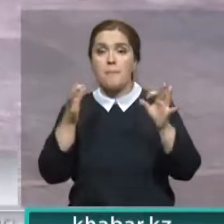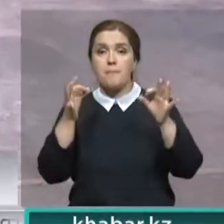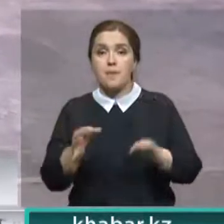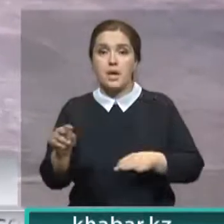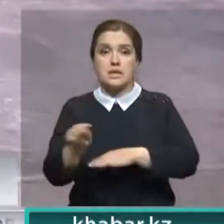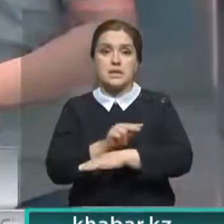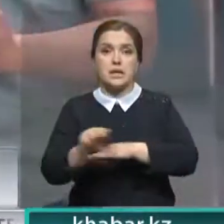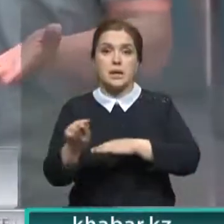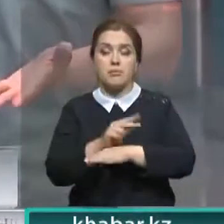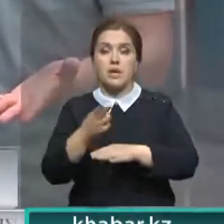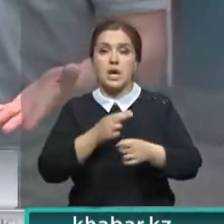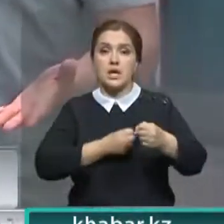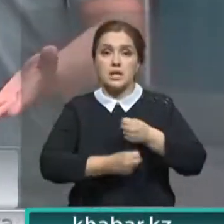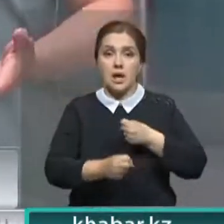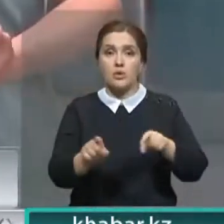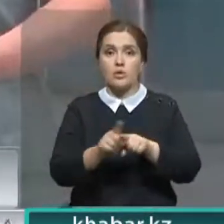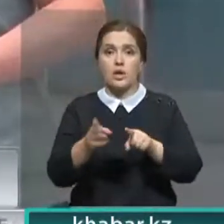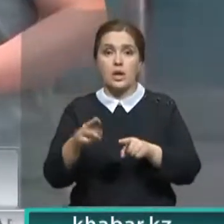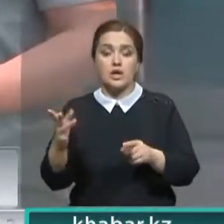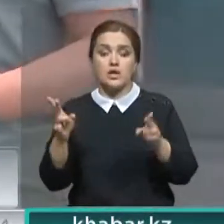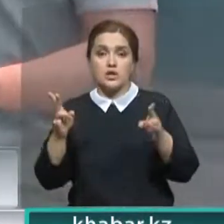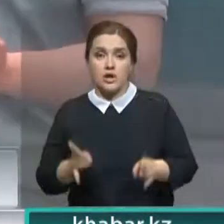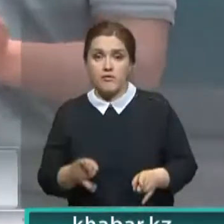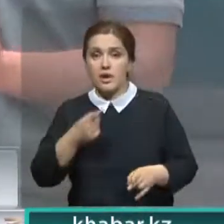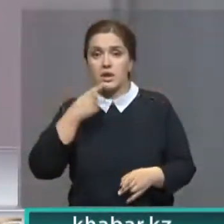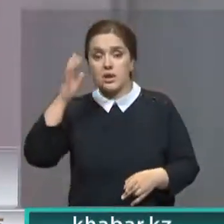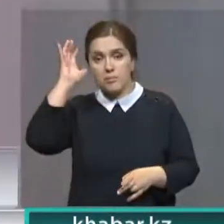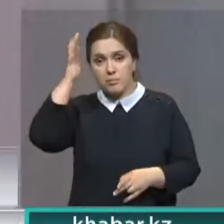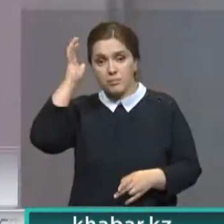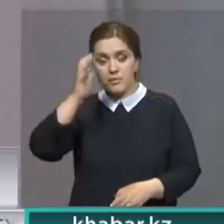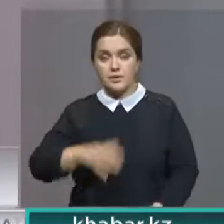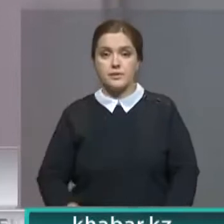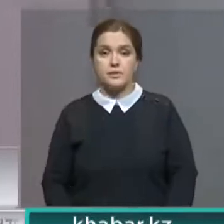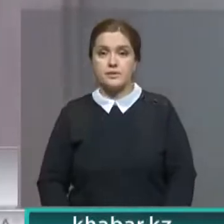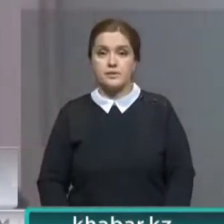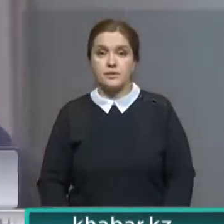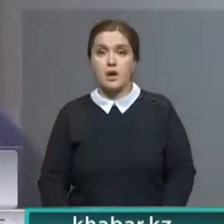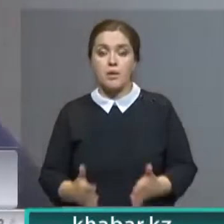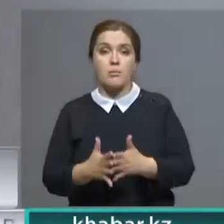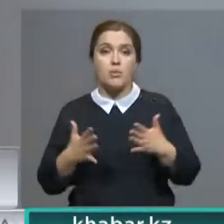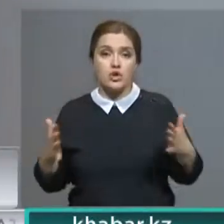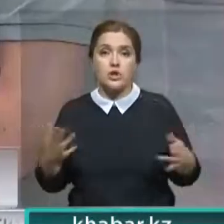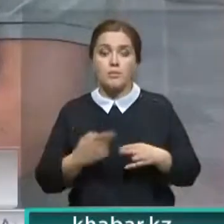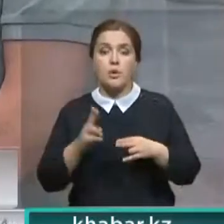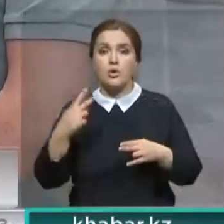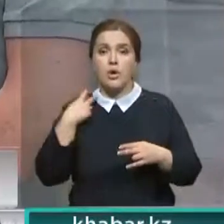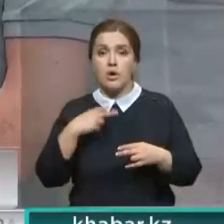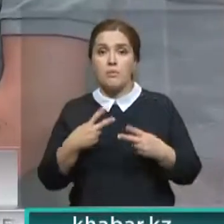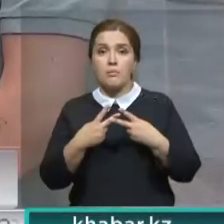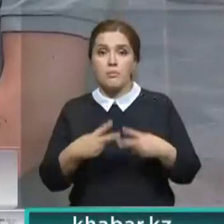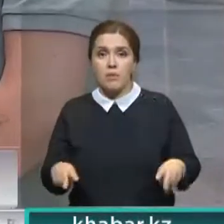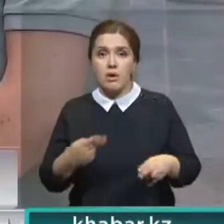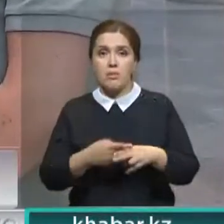терапии, как для насильников, так и для их жертв, говорит психолог Елена Тен. Большая часть освободившихся становятся